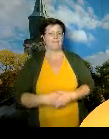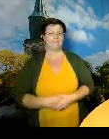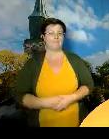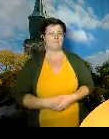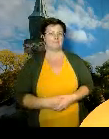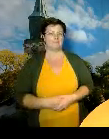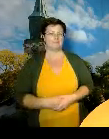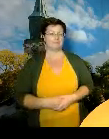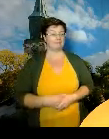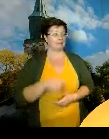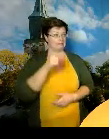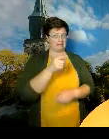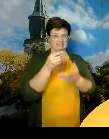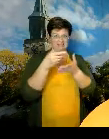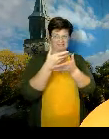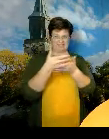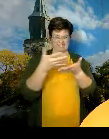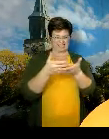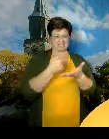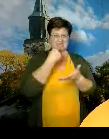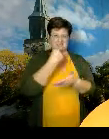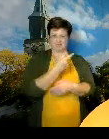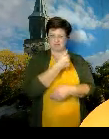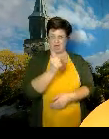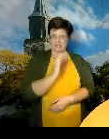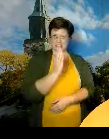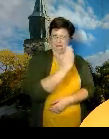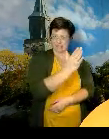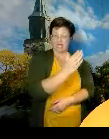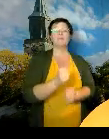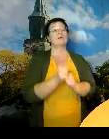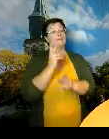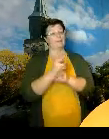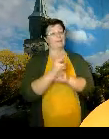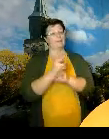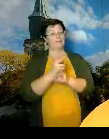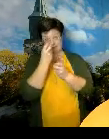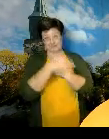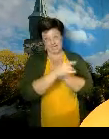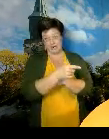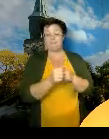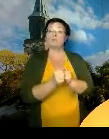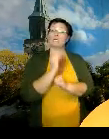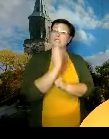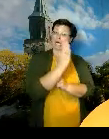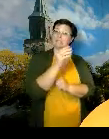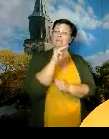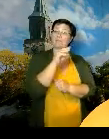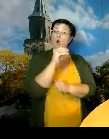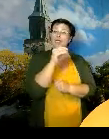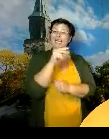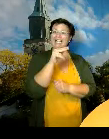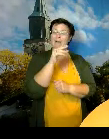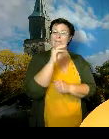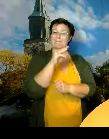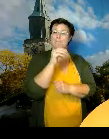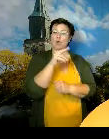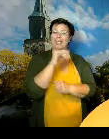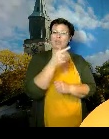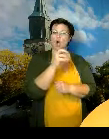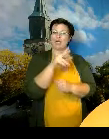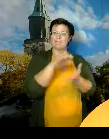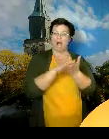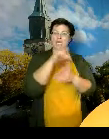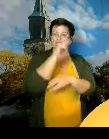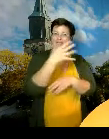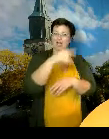Tässä puhutaan kyllä nimenomaan skanssin monitorista. Tarkistetaan tämä vielä, mutta ainakin skanssin monitorissa kello 12 alkaen. Ehkä tähän,